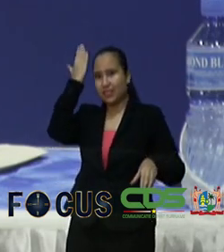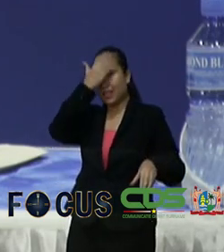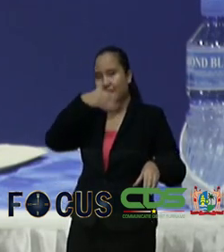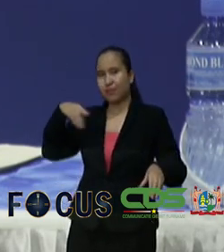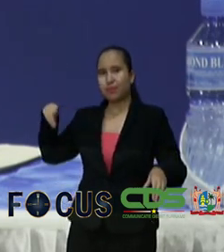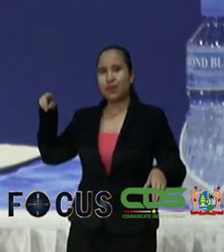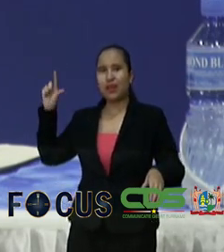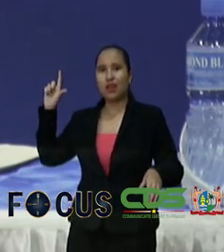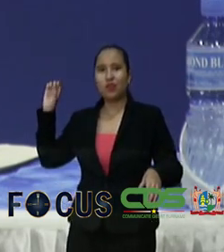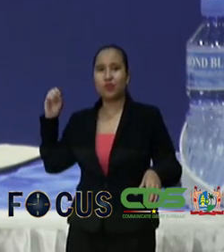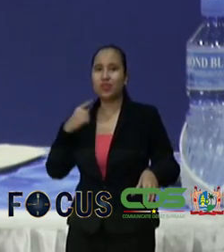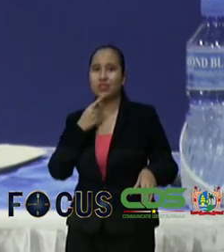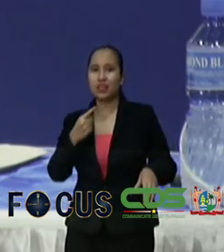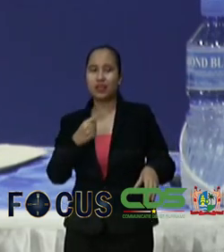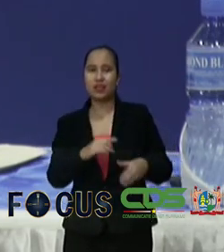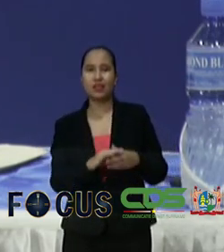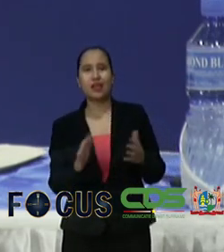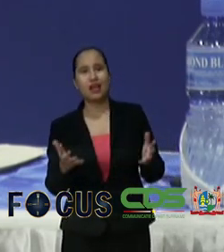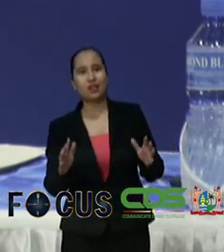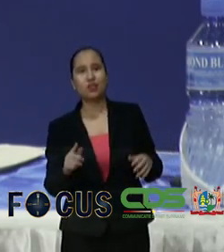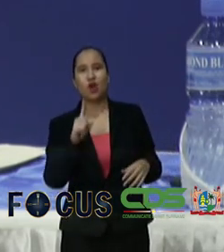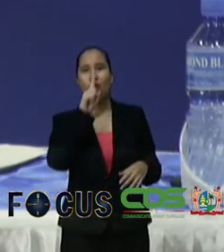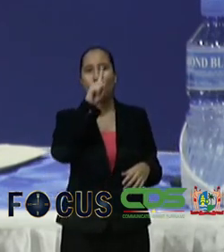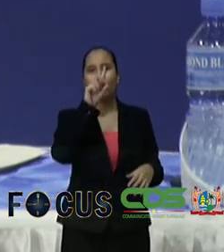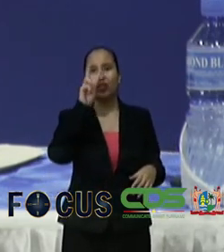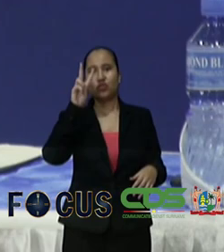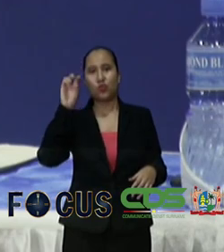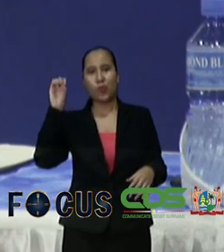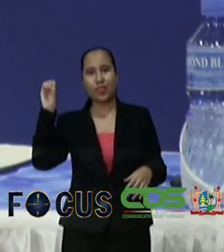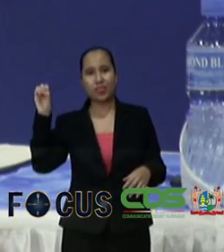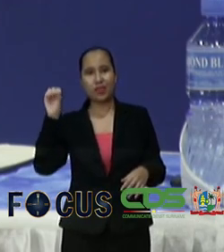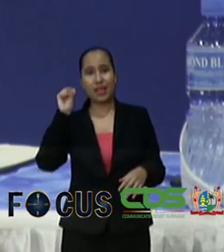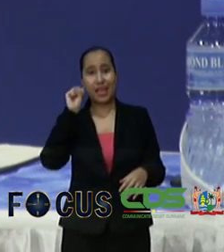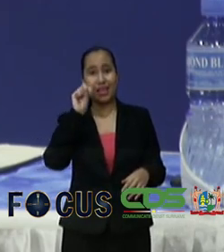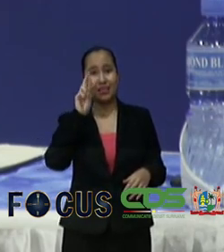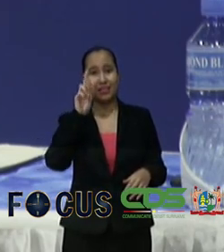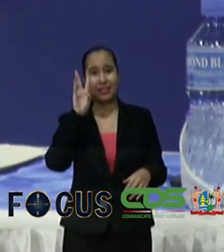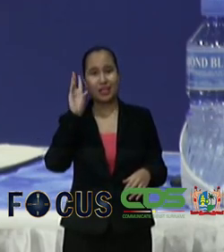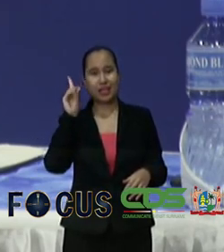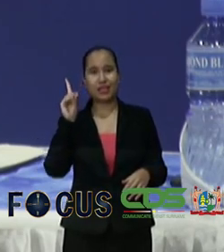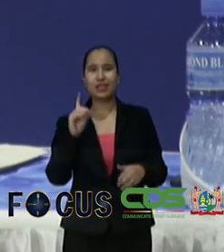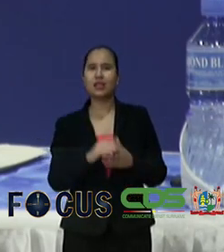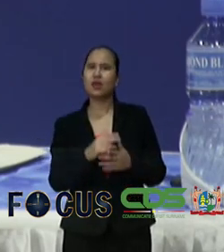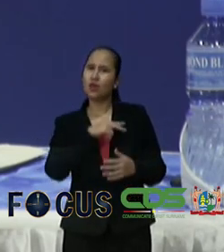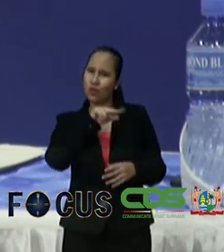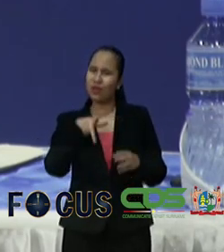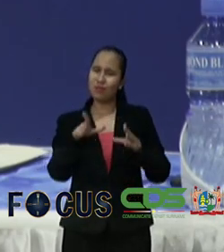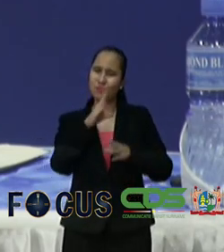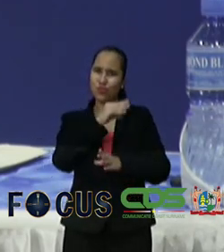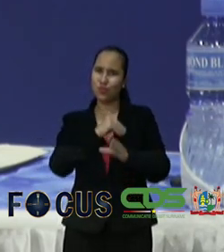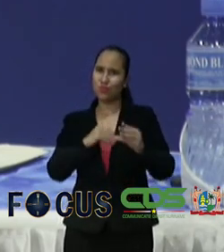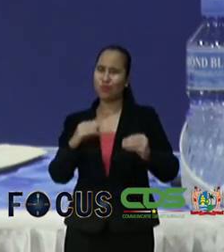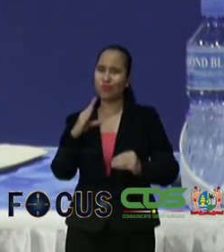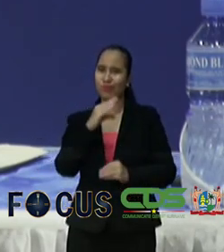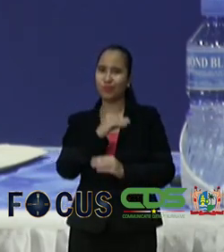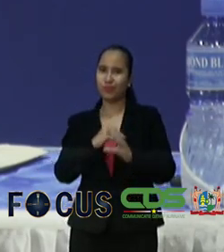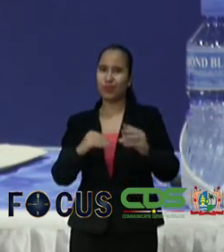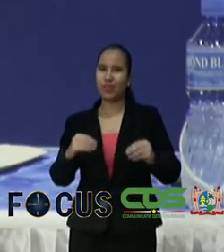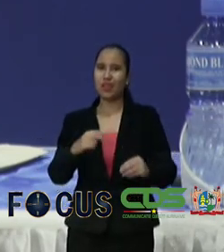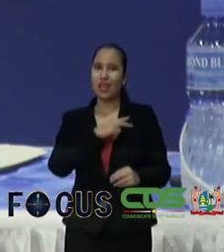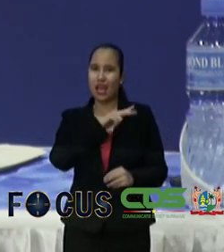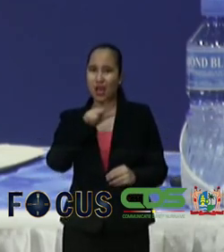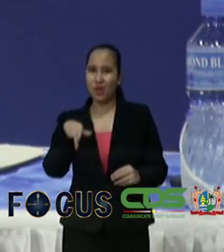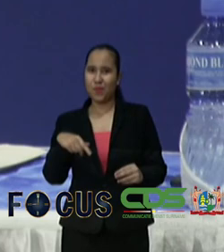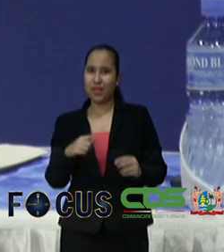dat tarief dus 120 SRD moeten zijn. We hebben dit principe besproken en we zijn uit